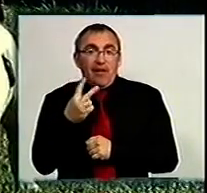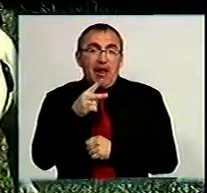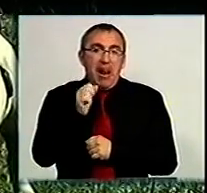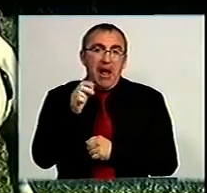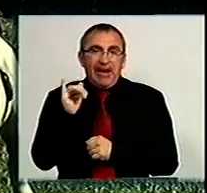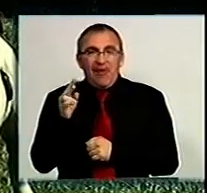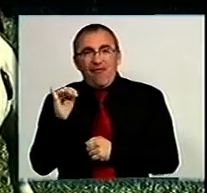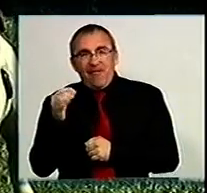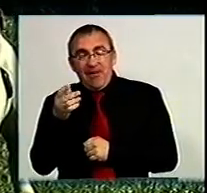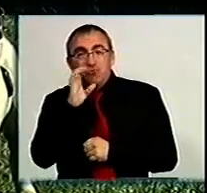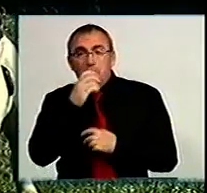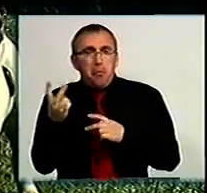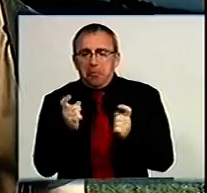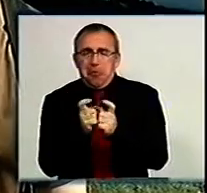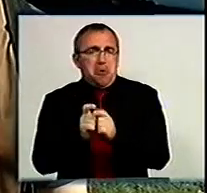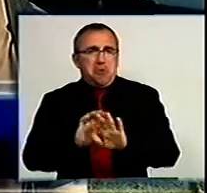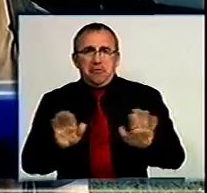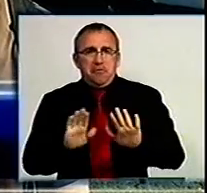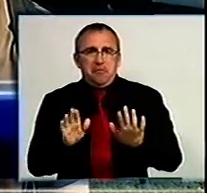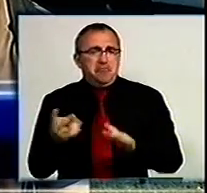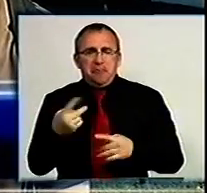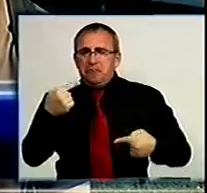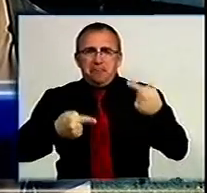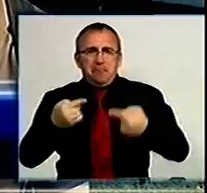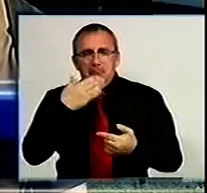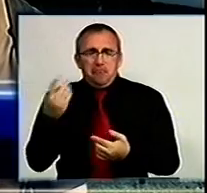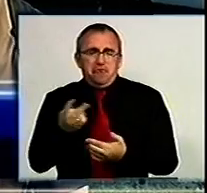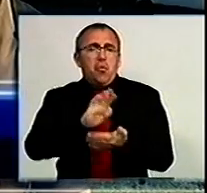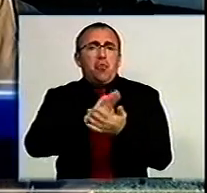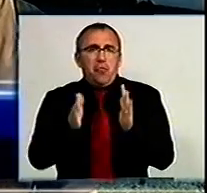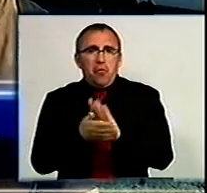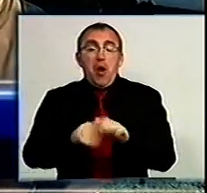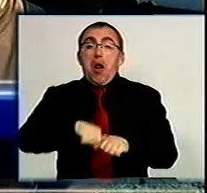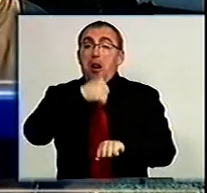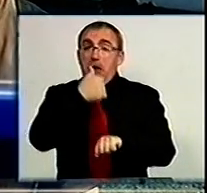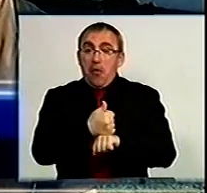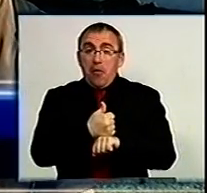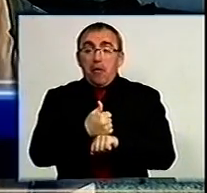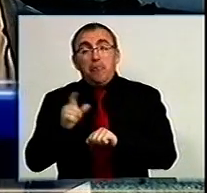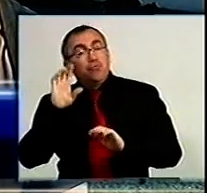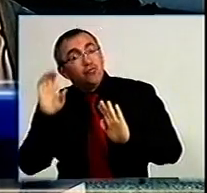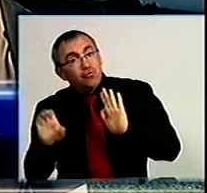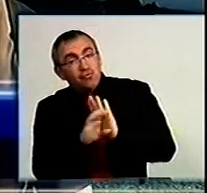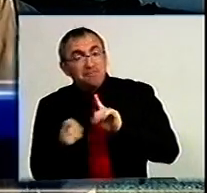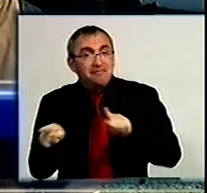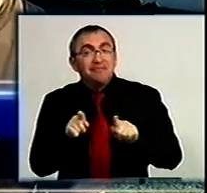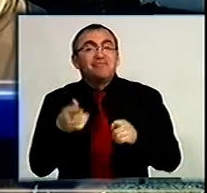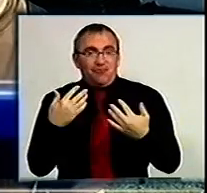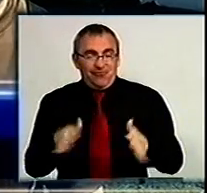лакі. Вдома пси ніколи не сваряться. Взагалі не спорять, вони одразу договорились, хто головний, а хто слушається. тому